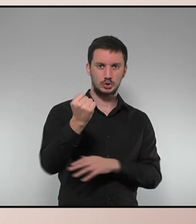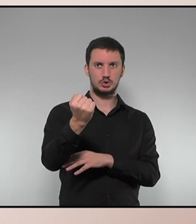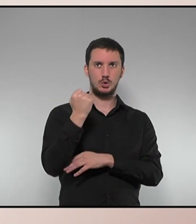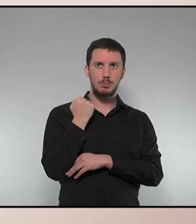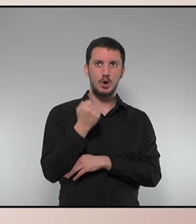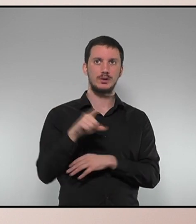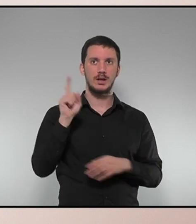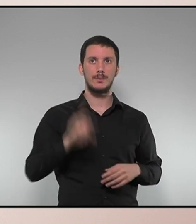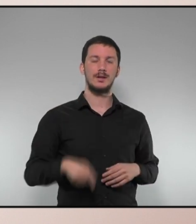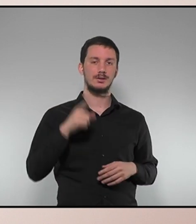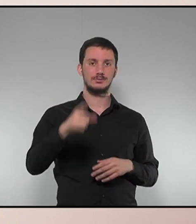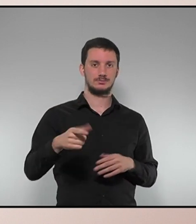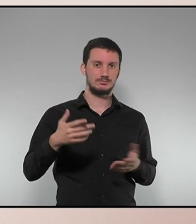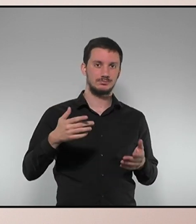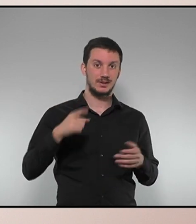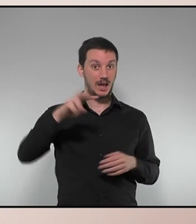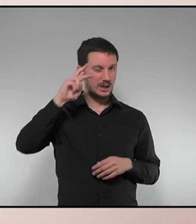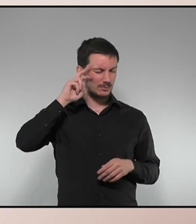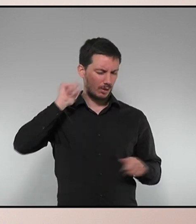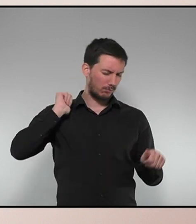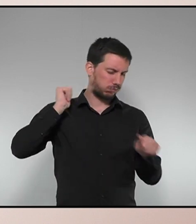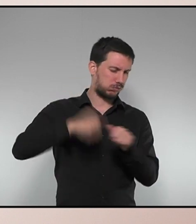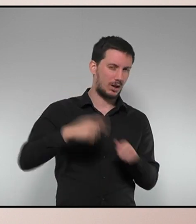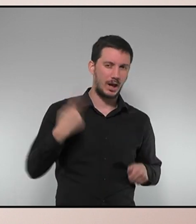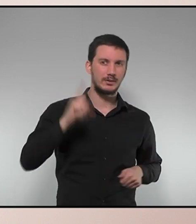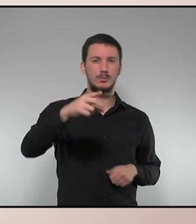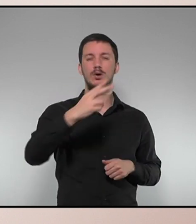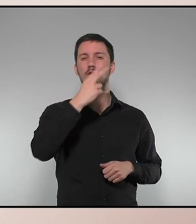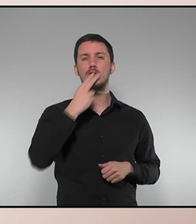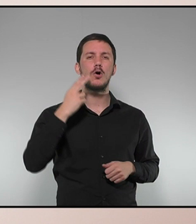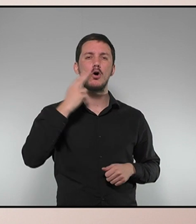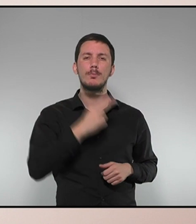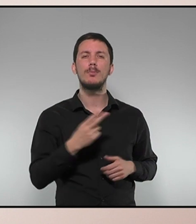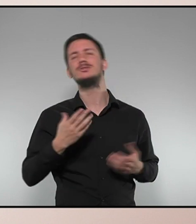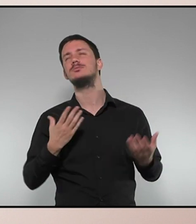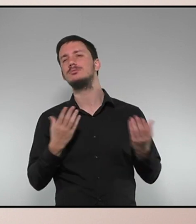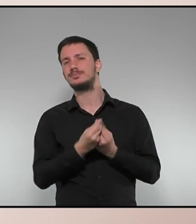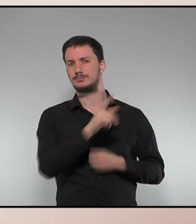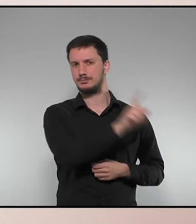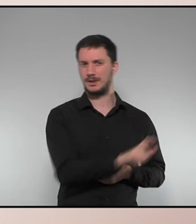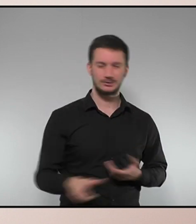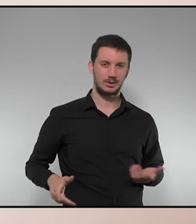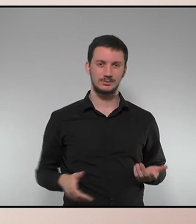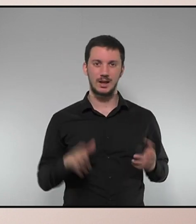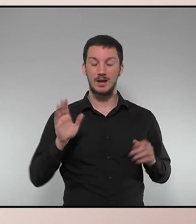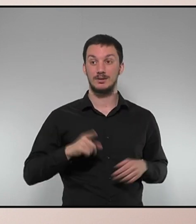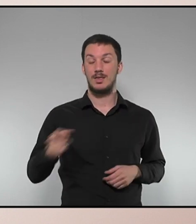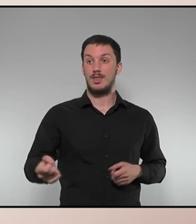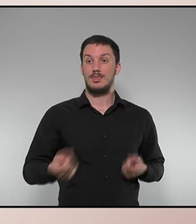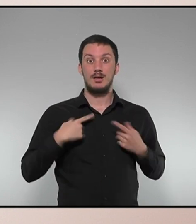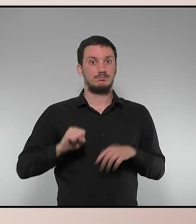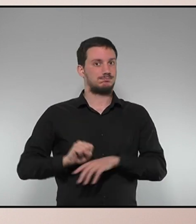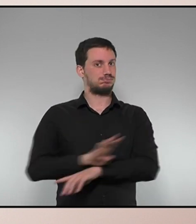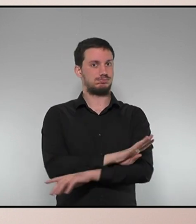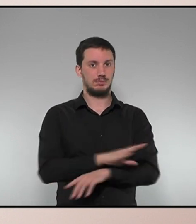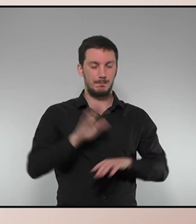a través de la seva llarga experiència, però el seu major compromís amb la ciutadania és un estímul, per mi, per fer les coses